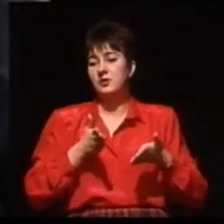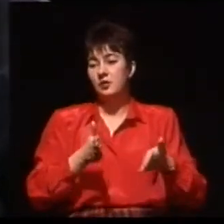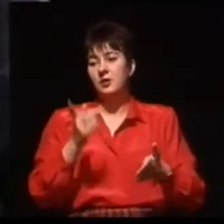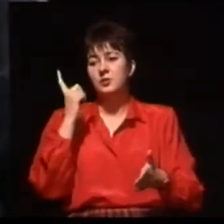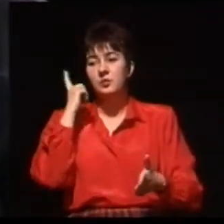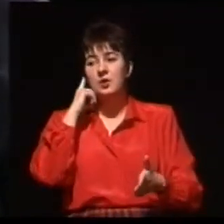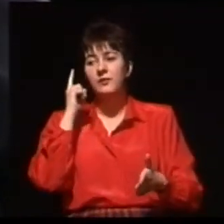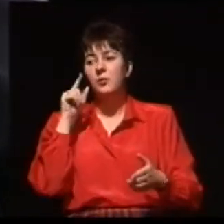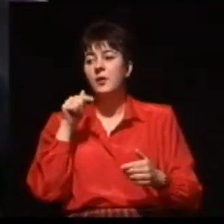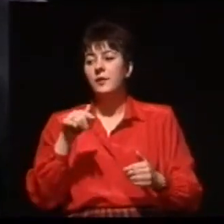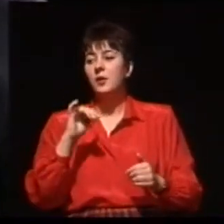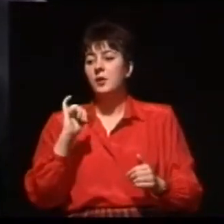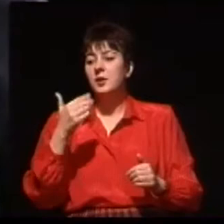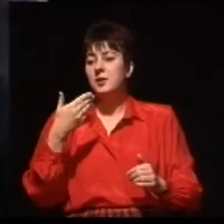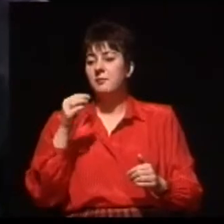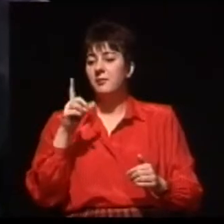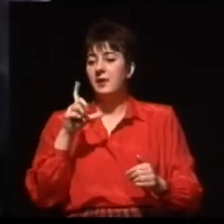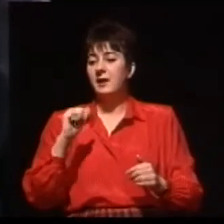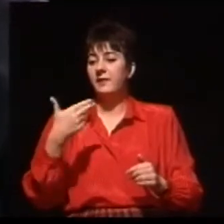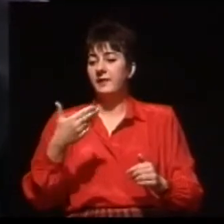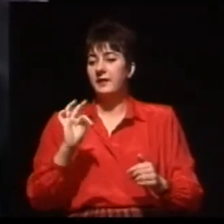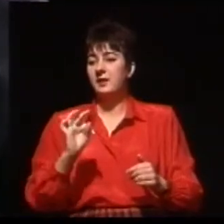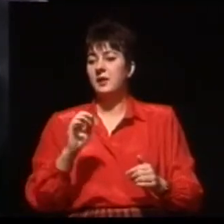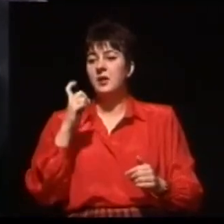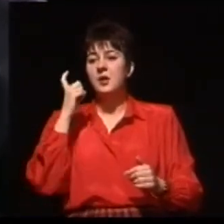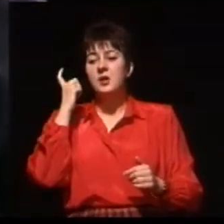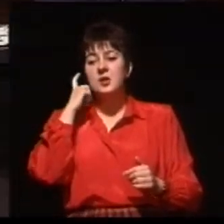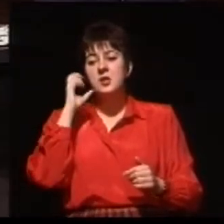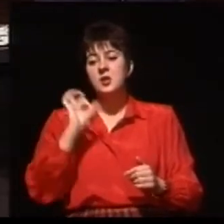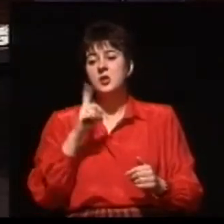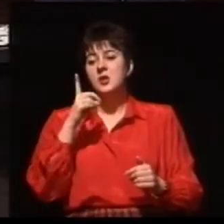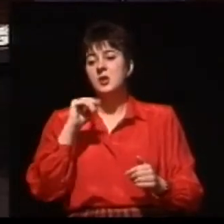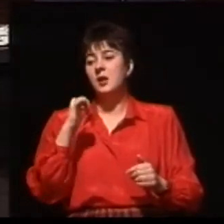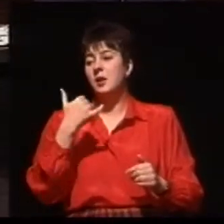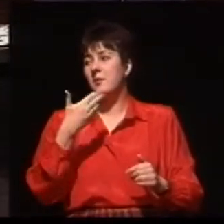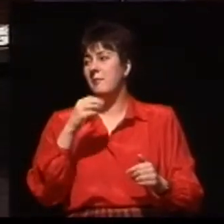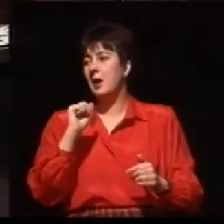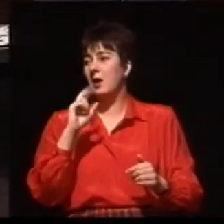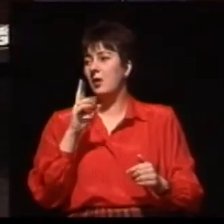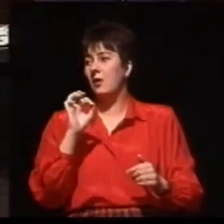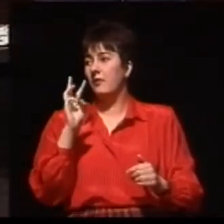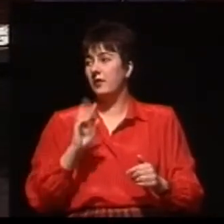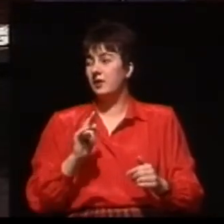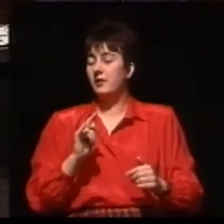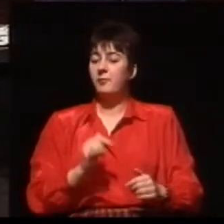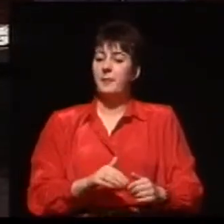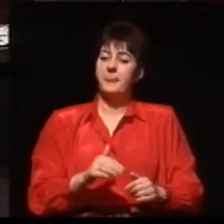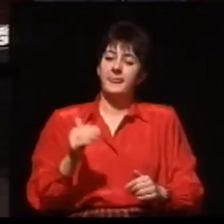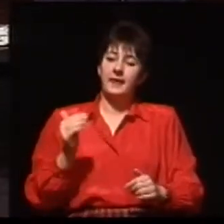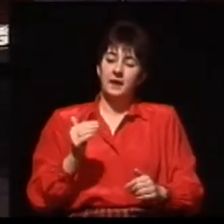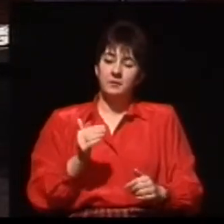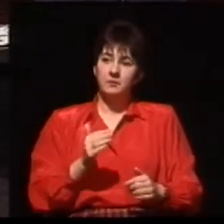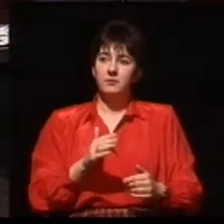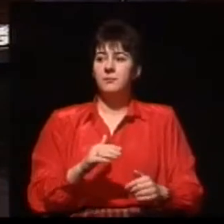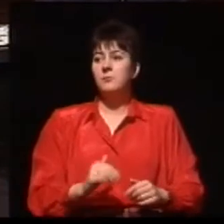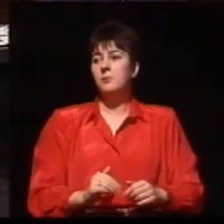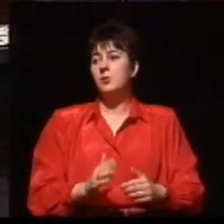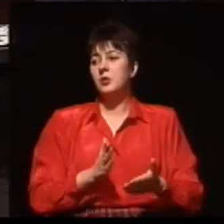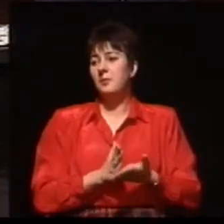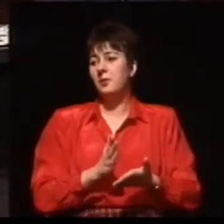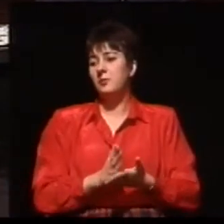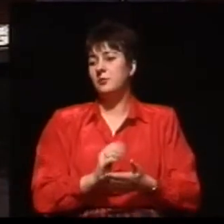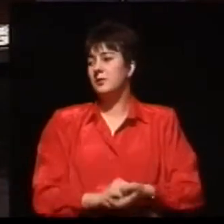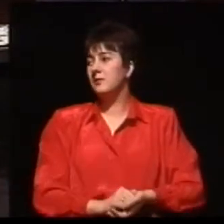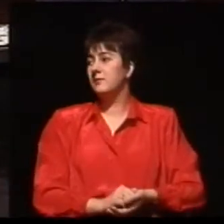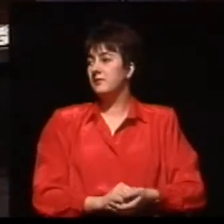ślimakowy wszczepiony u takiego chorego doprowadzi cały szereg impulsów elektrycznych, które będą odebrane jako wrażenia słuchowe. W jednym z